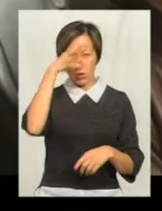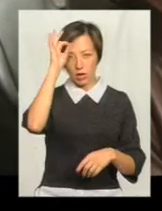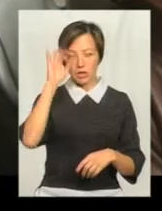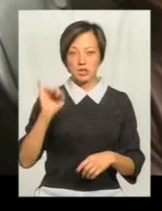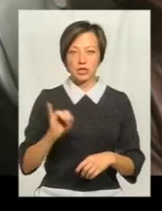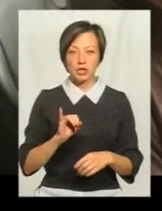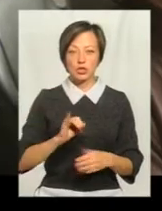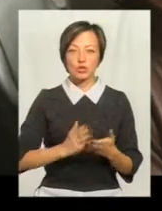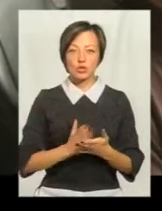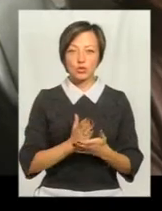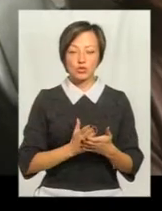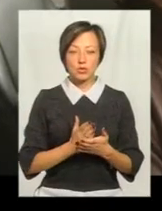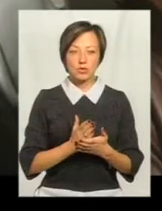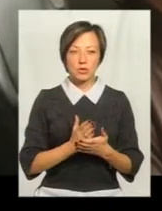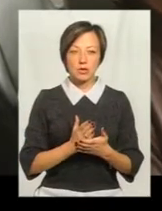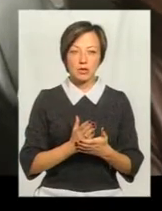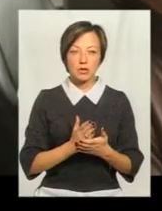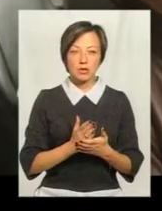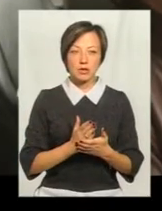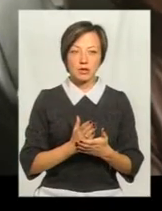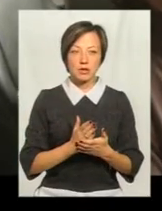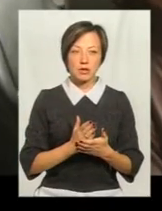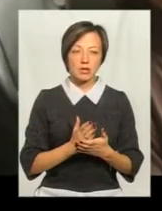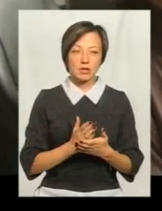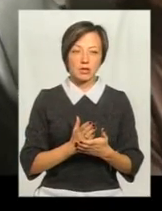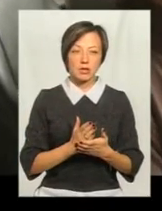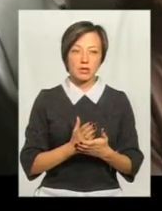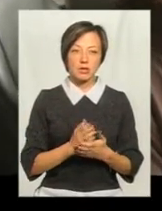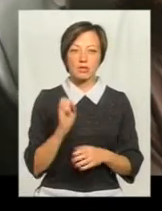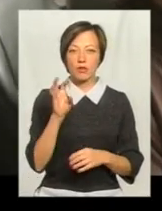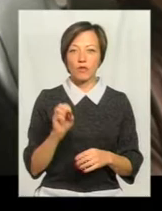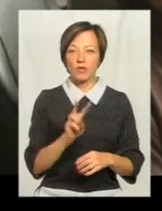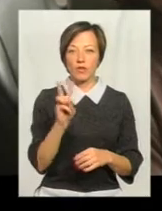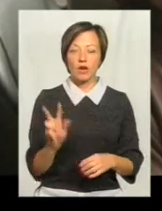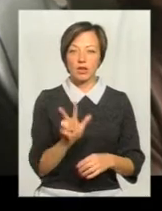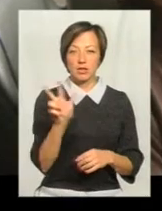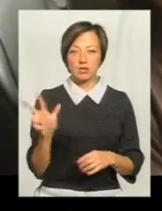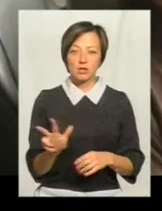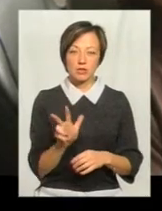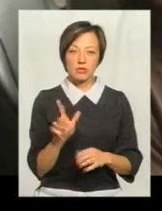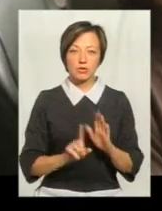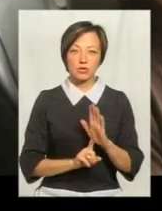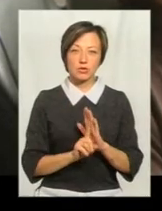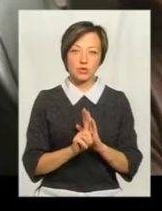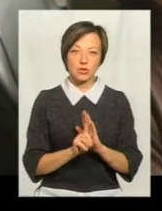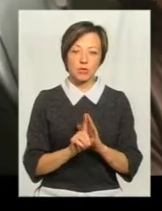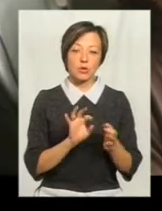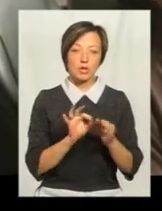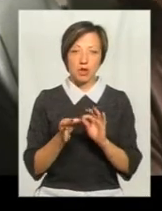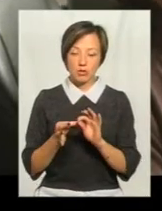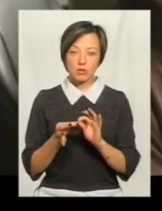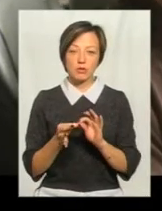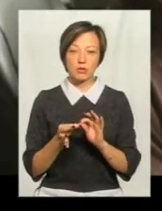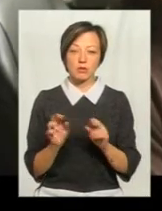служба СМЕР, то ці світлофори протягом 2-3 годин по мірі складності